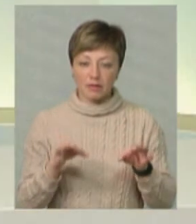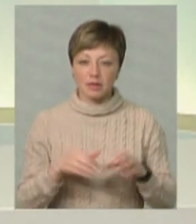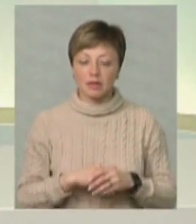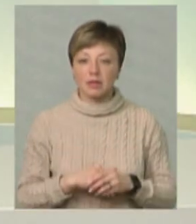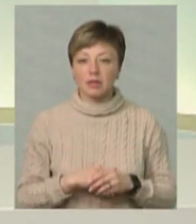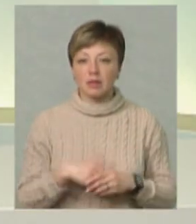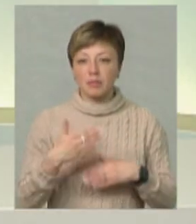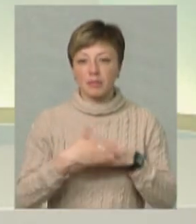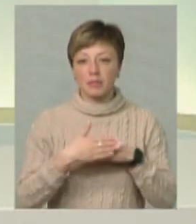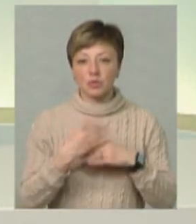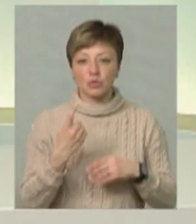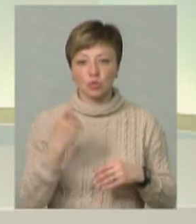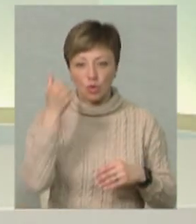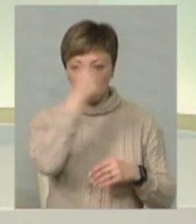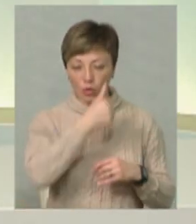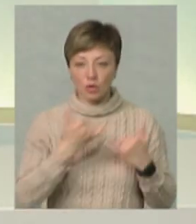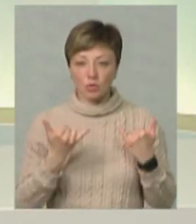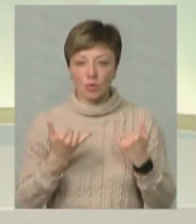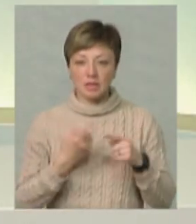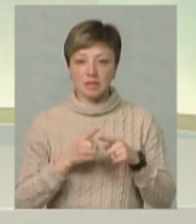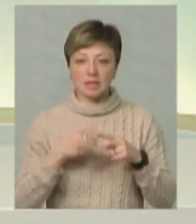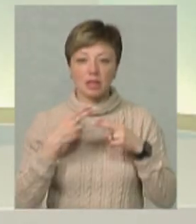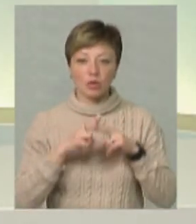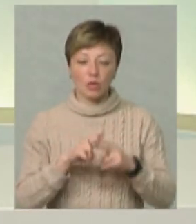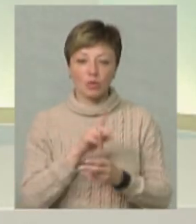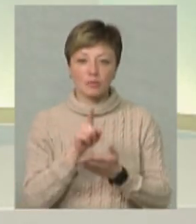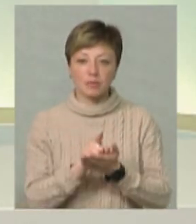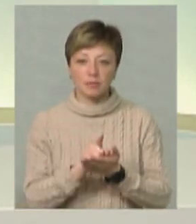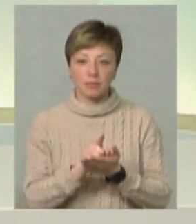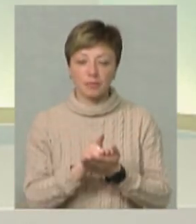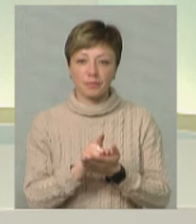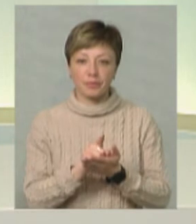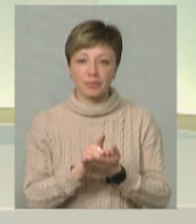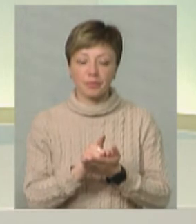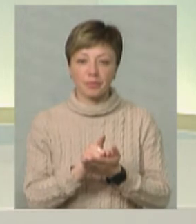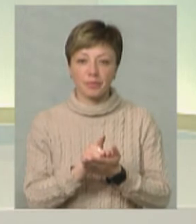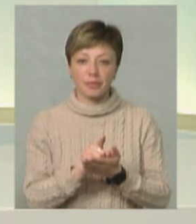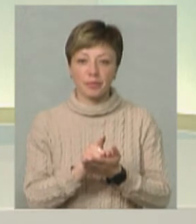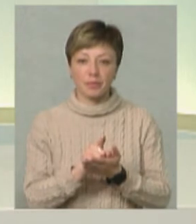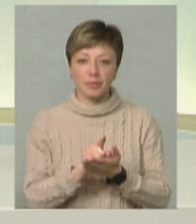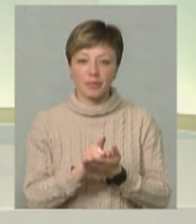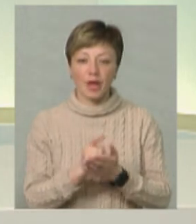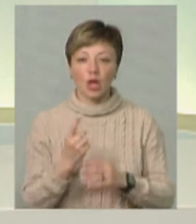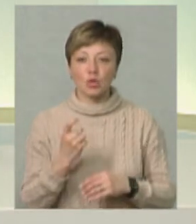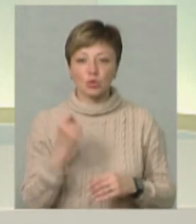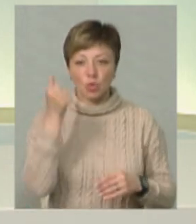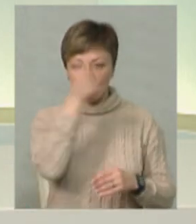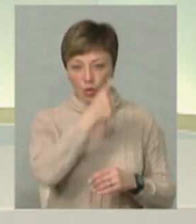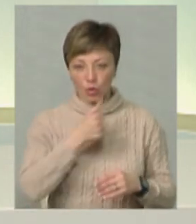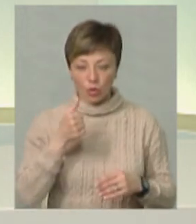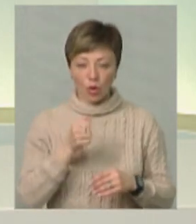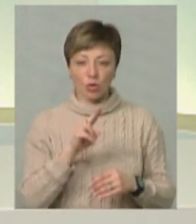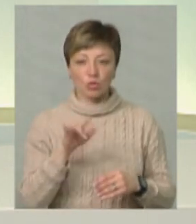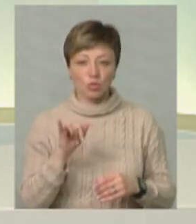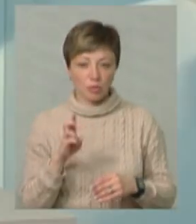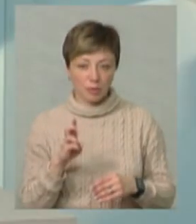порядка 100 років. сьогодні ці технології, які покликані, дивіться, скажу так. 100 років росте, наприклад, дуб, там 110